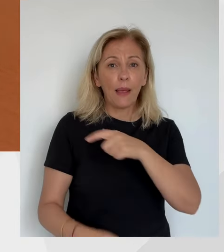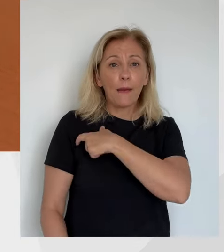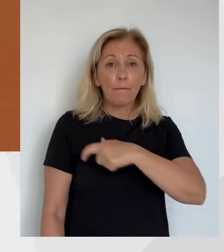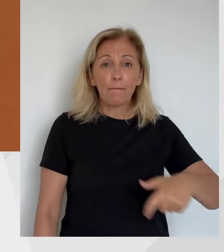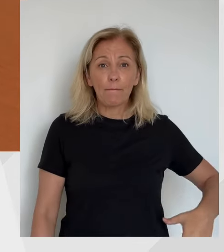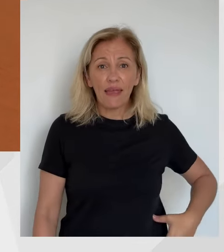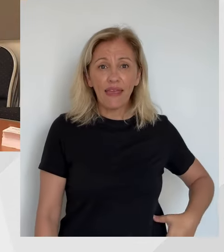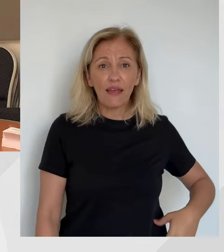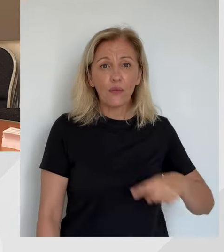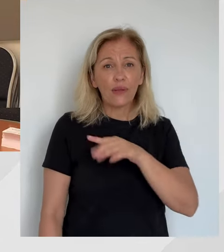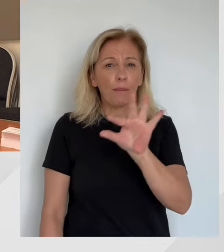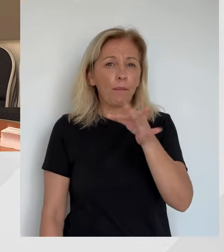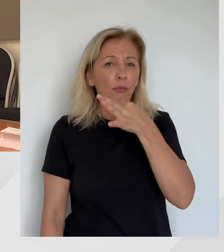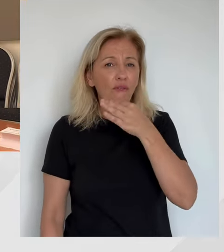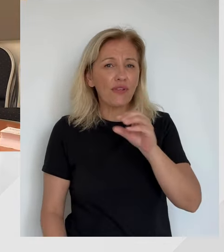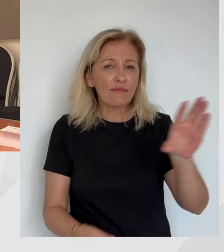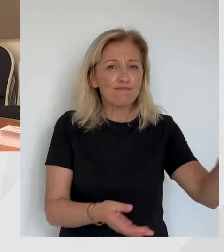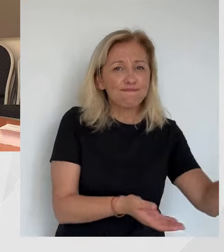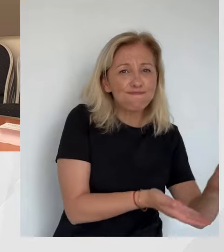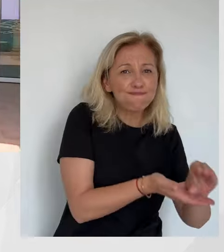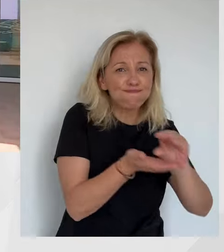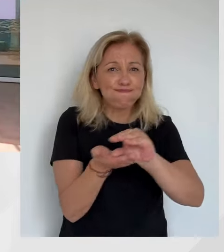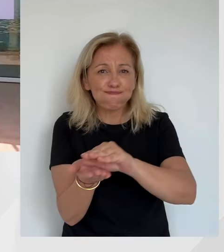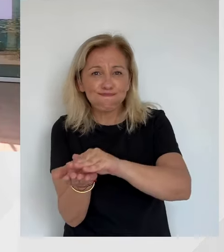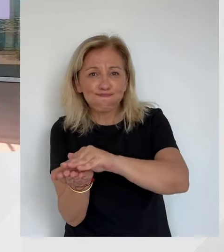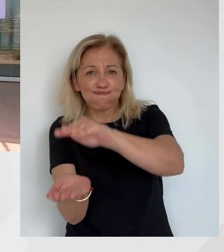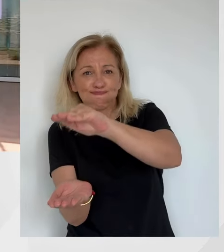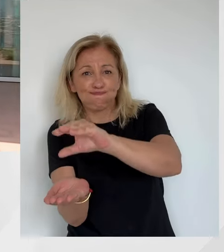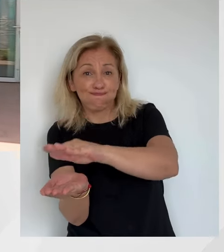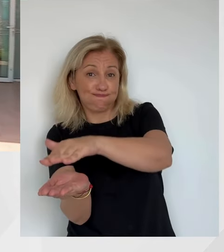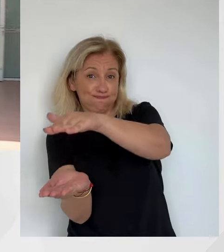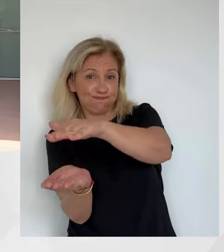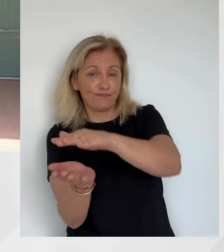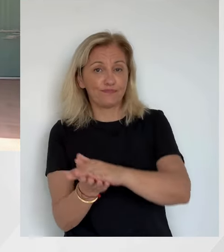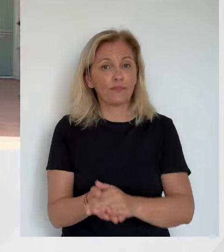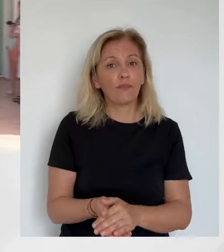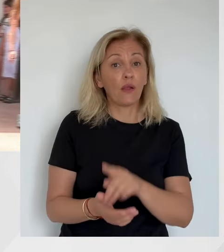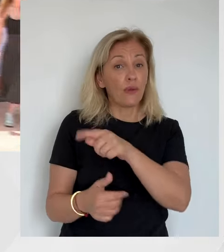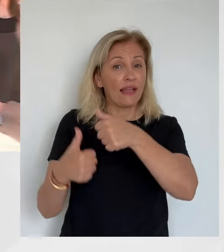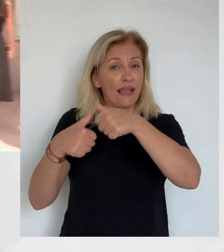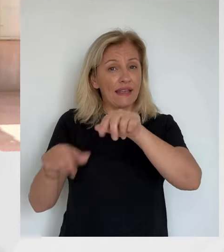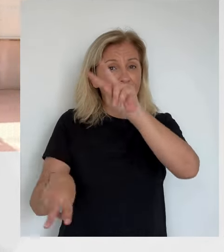profité pour récupérer des bulletins, afin de réapprovisionner le bureau du village, où il y a passé la journée.